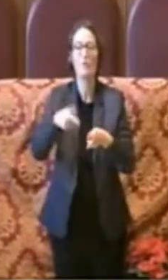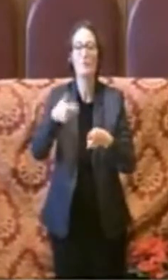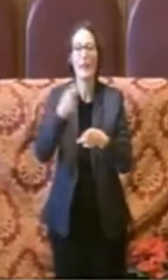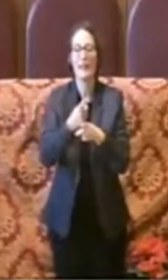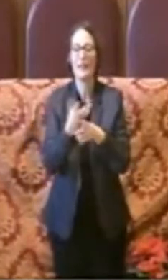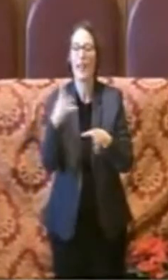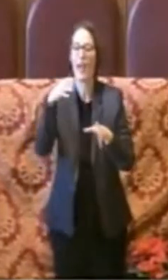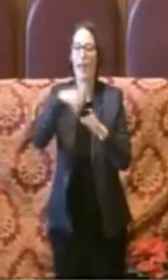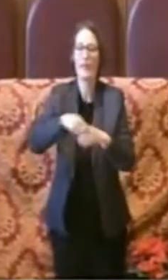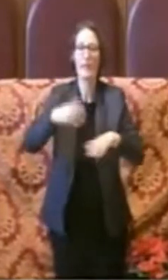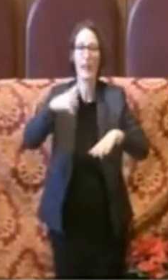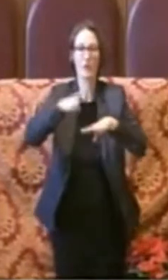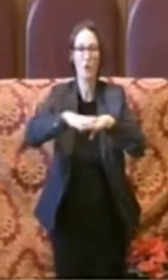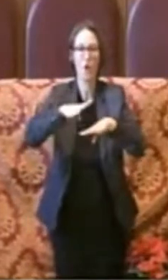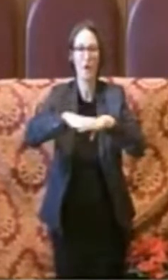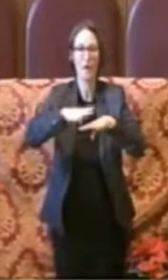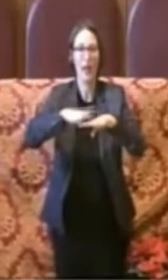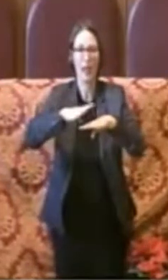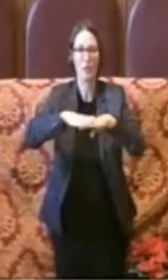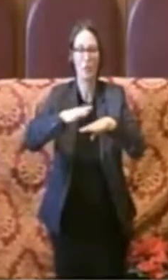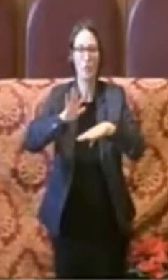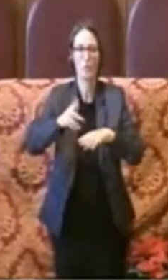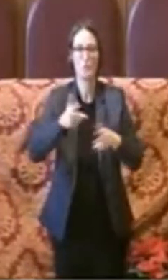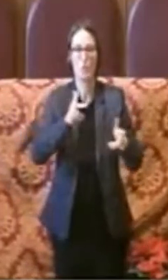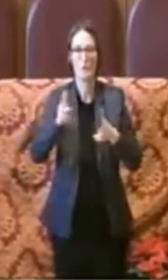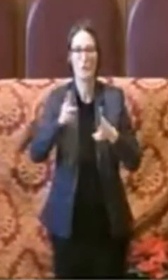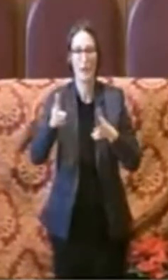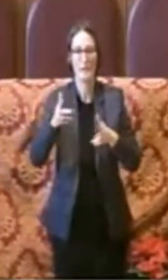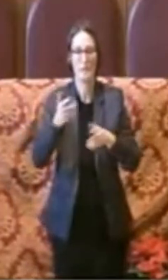infrastrutturale della capitale. Voteremo favorevolmente. Grazie.